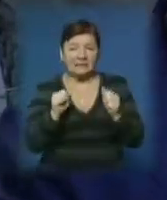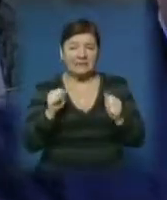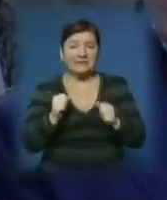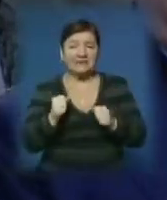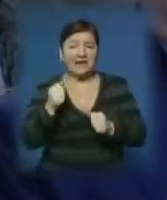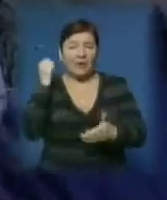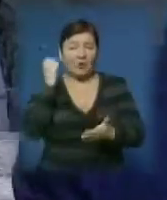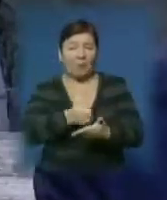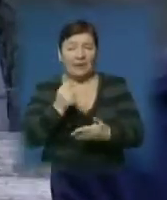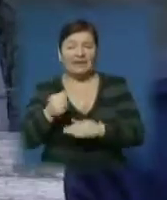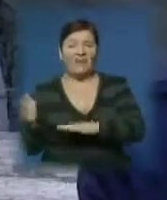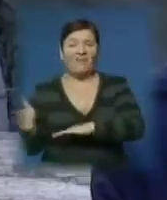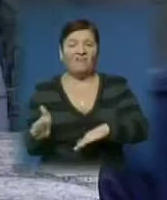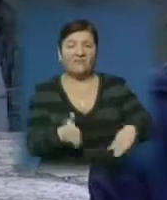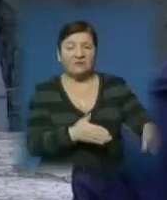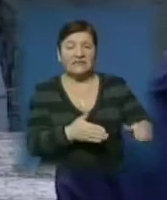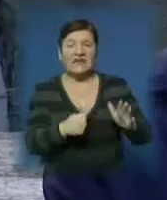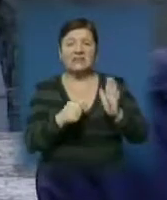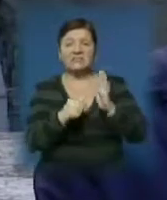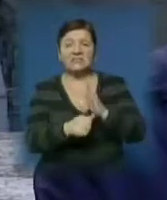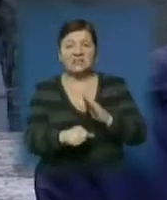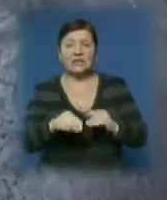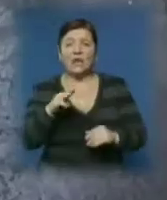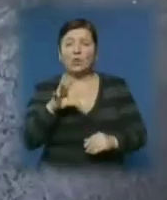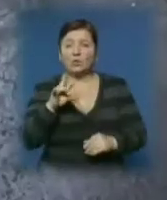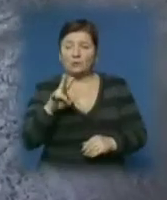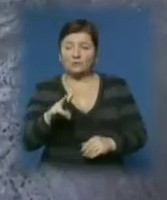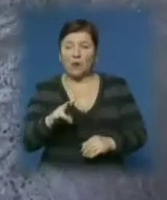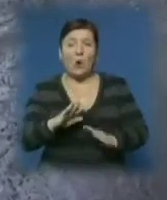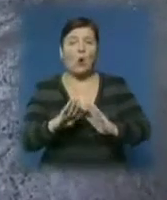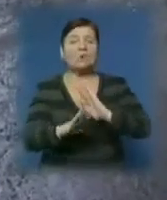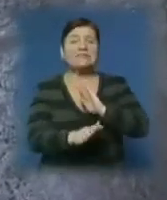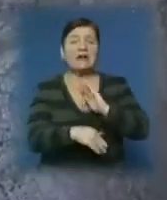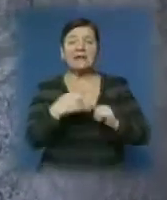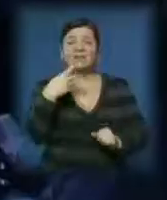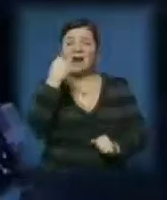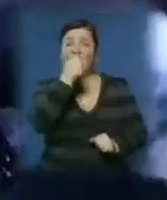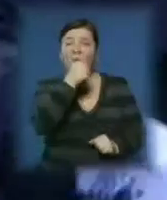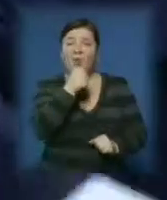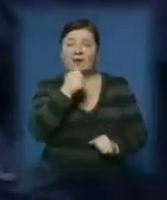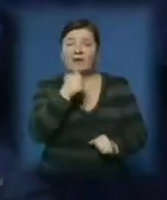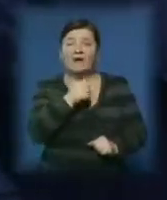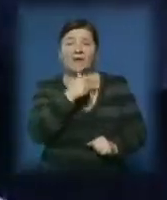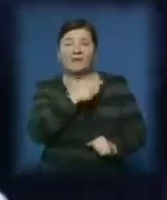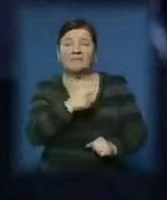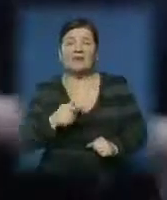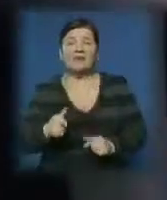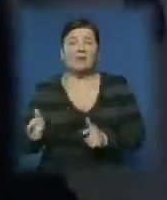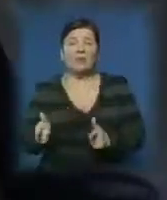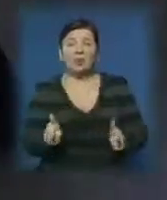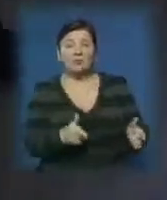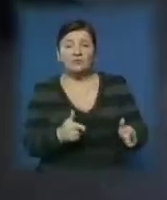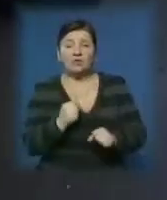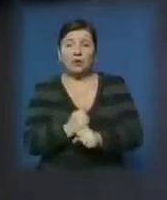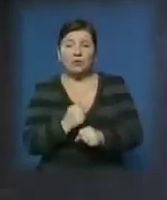також, порядка 60 тонн за добу ми мусили вивезти льоду. Останні два роки на Бескітському тунелі тривали підготовчі роботи,